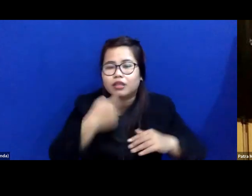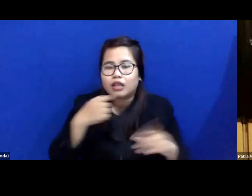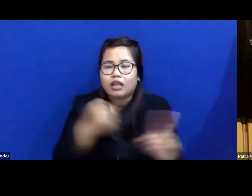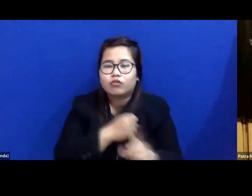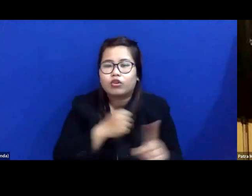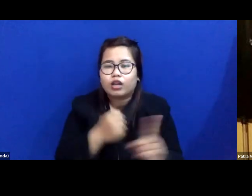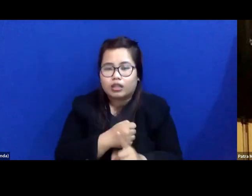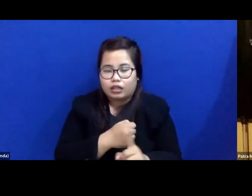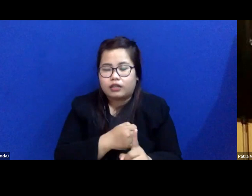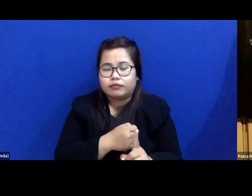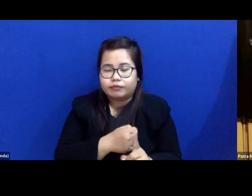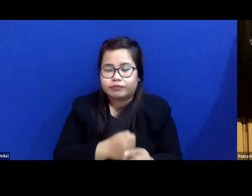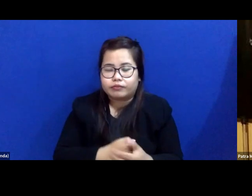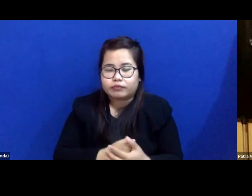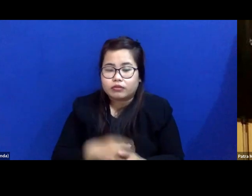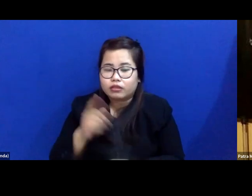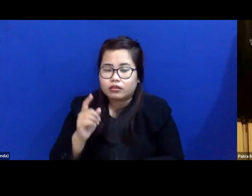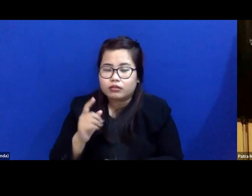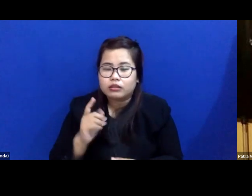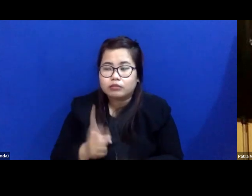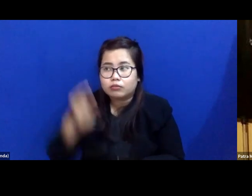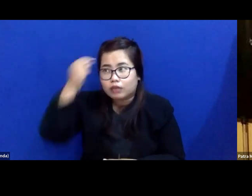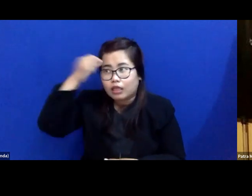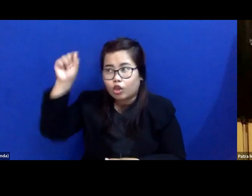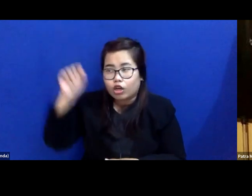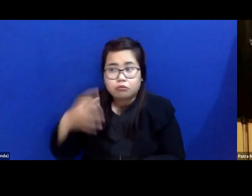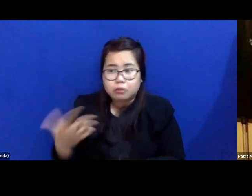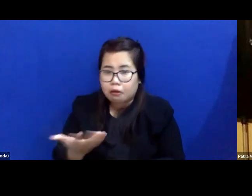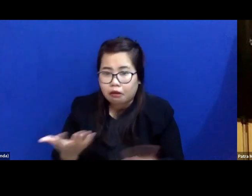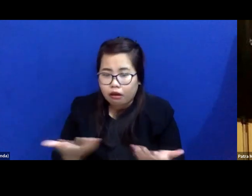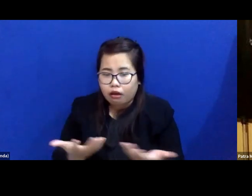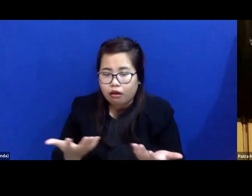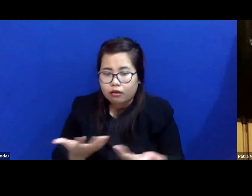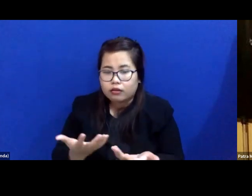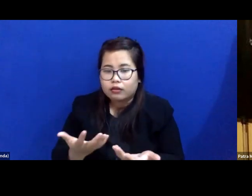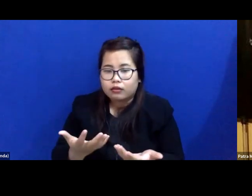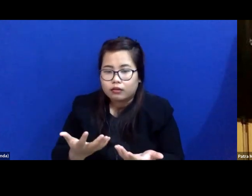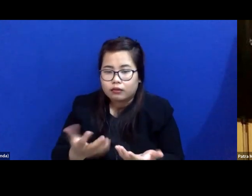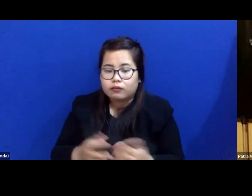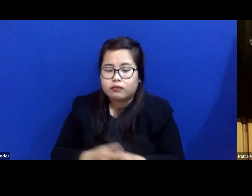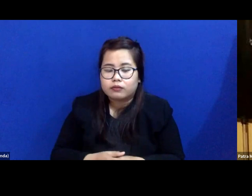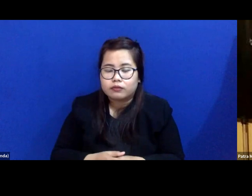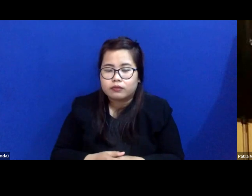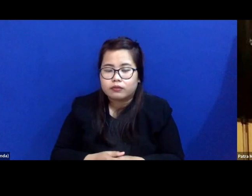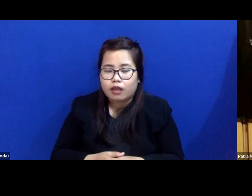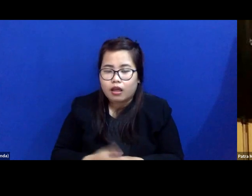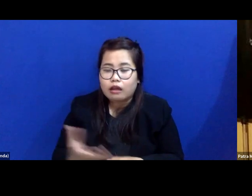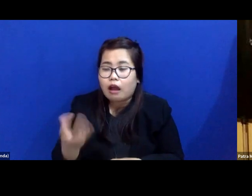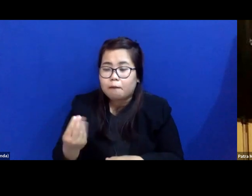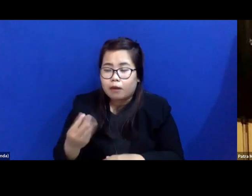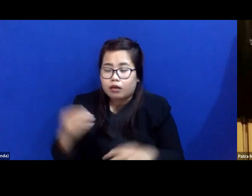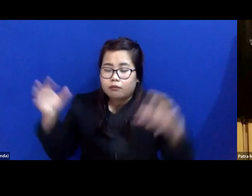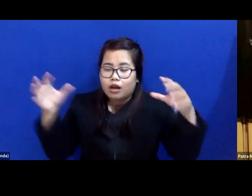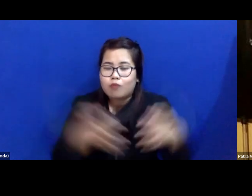yang bersangkutan. Kantornya di mana, lalu kapan dia bergabung